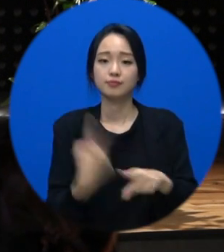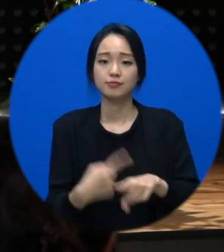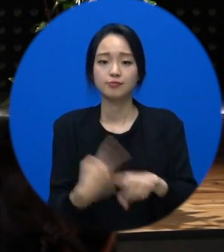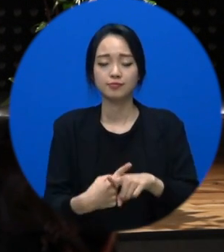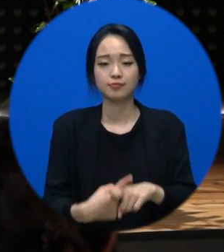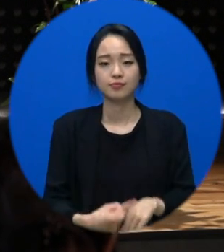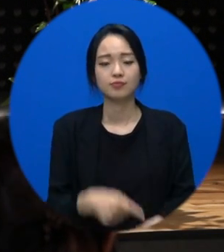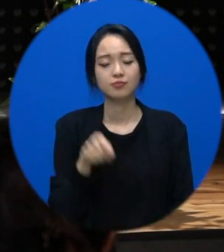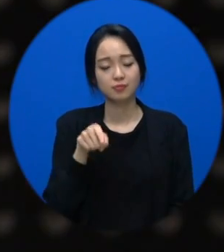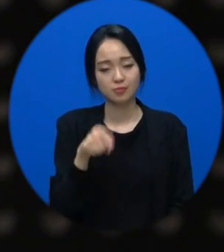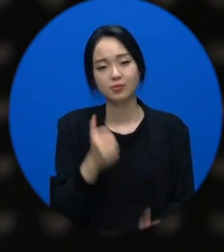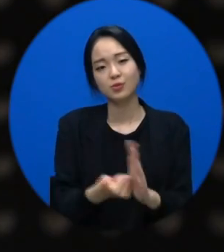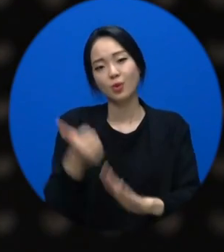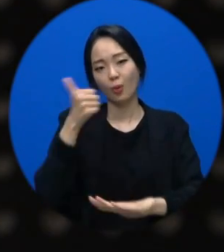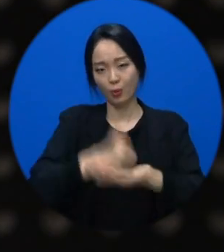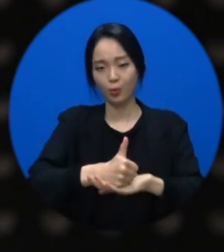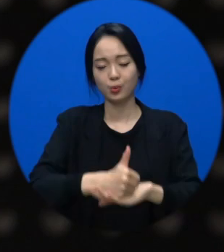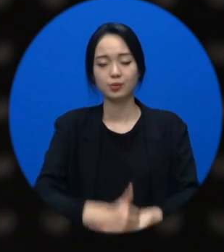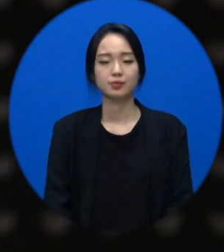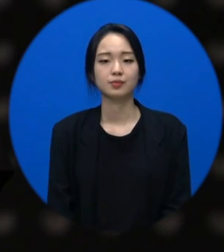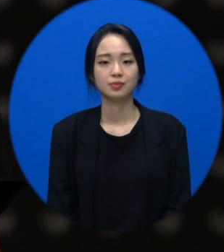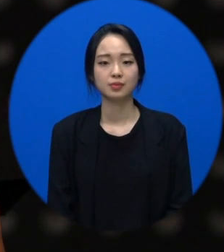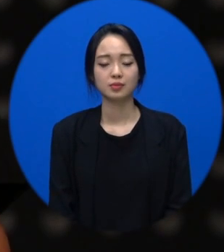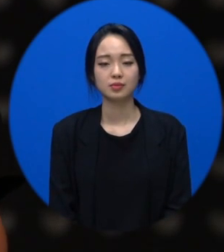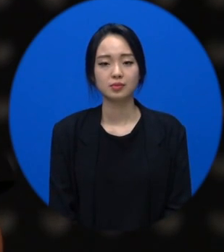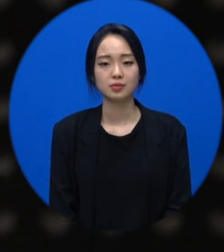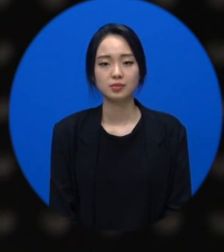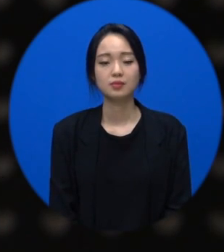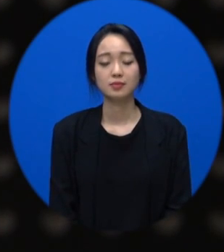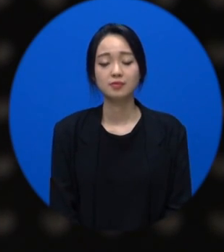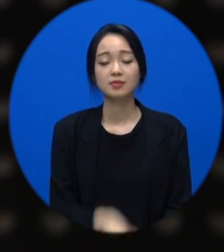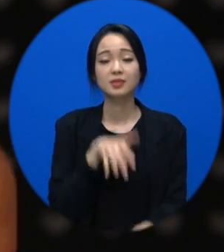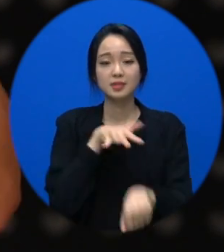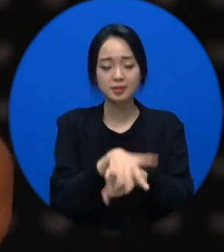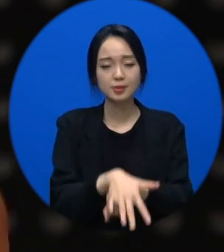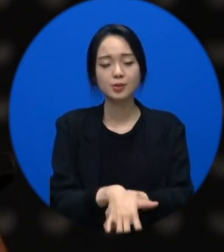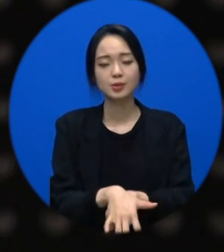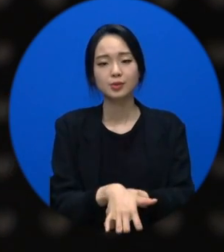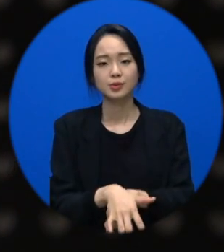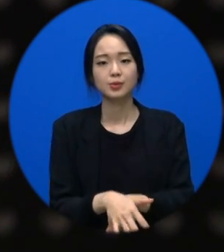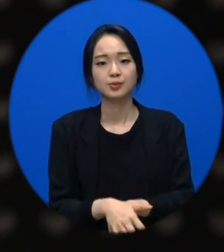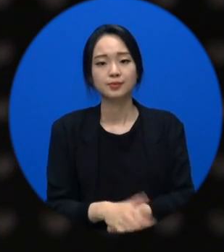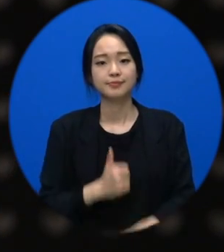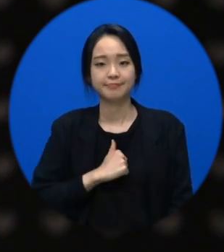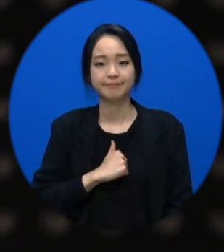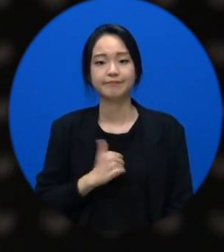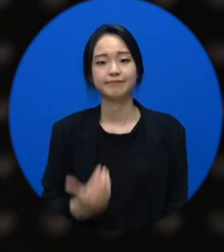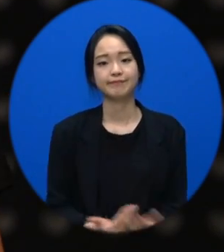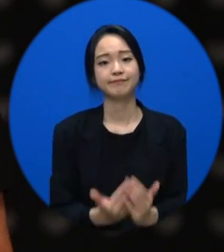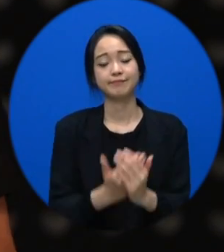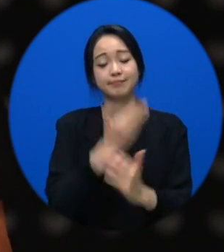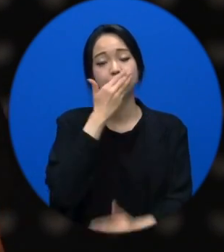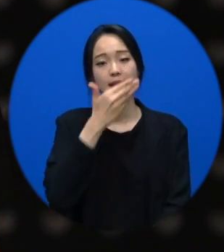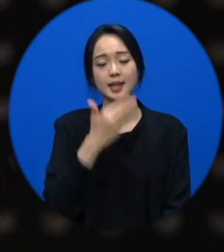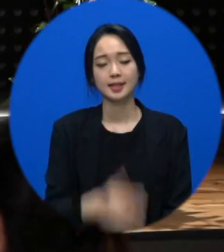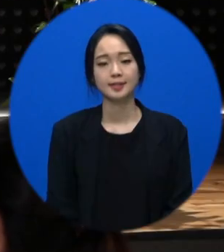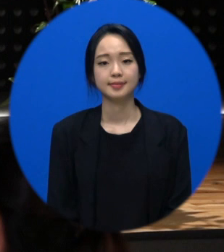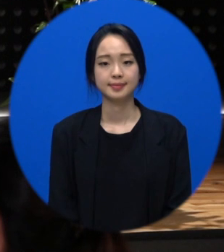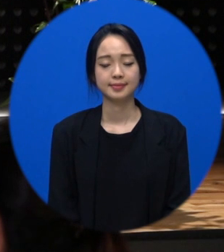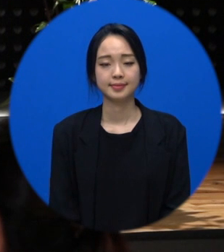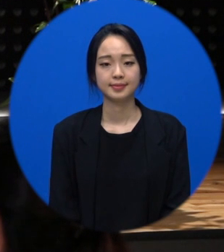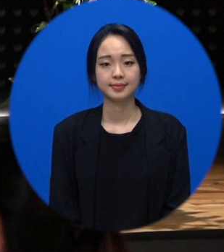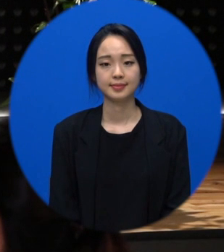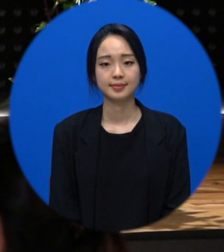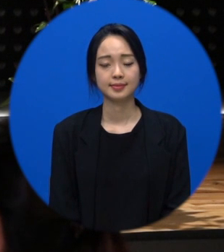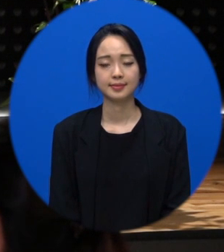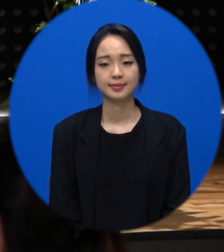성공이죠. 성공이죠. 이렇게 자존감 점점 높여가시면 됩니다. 타인 다 끊으시고요. 우리는 지금까지